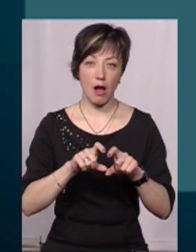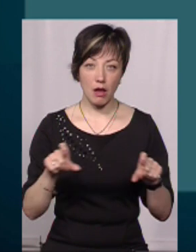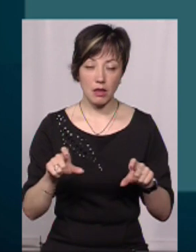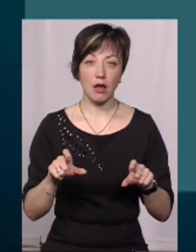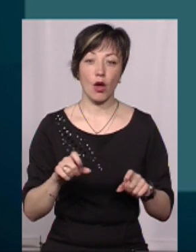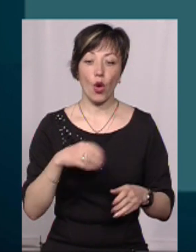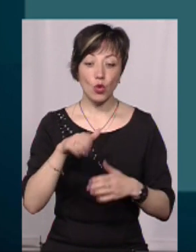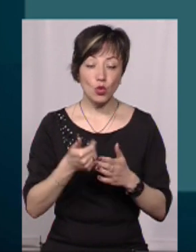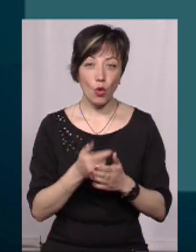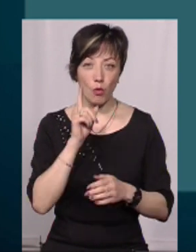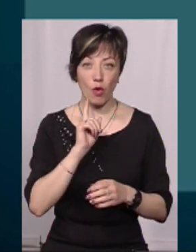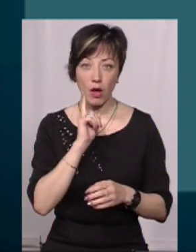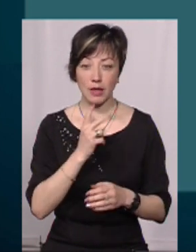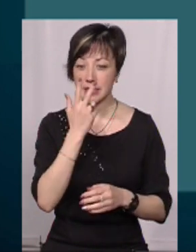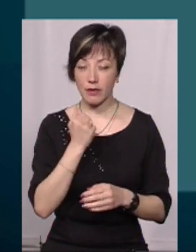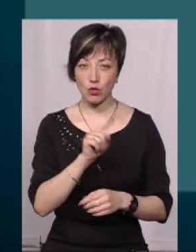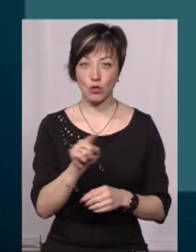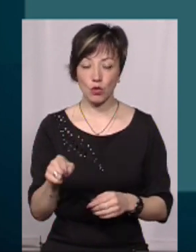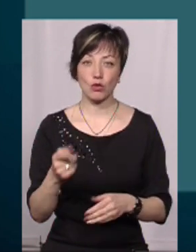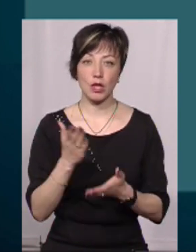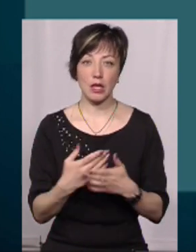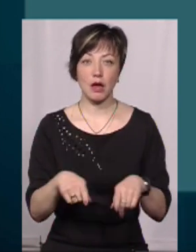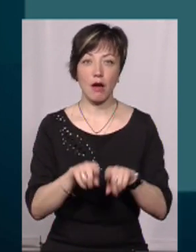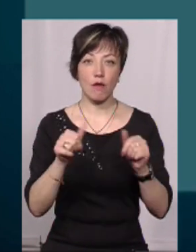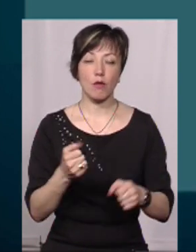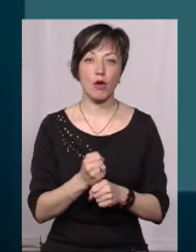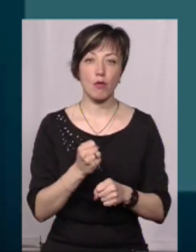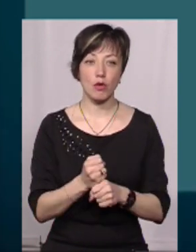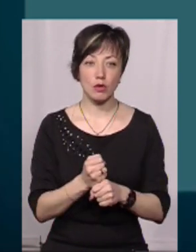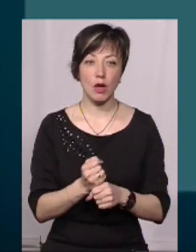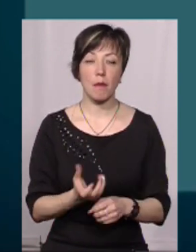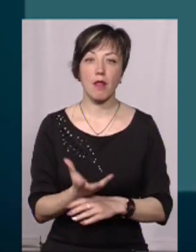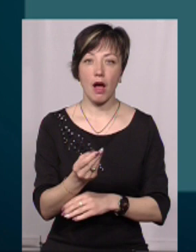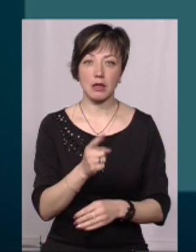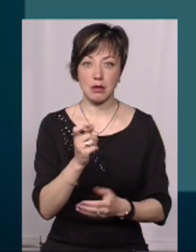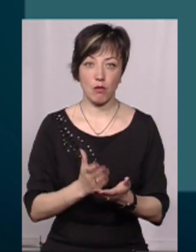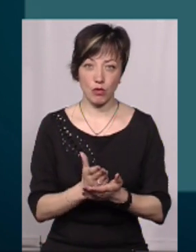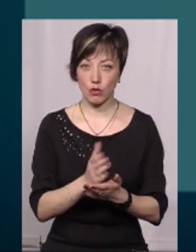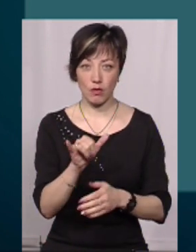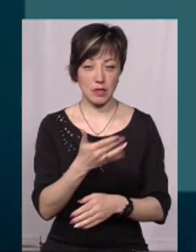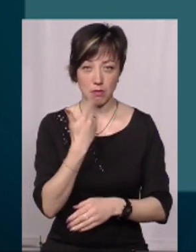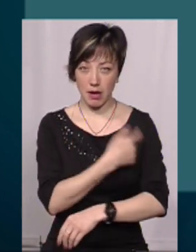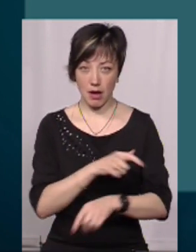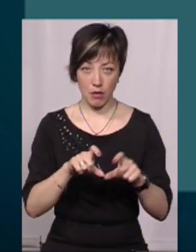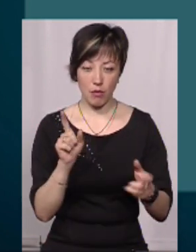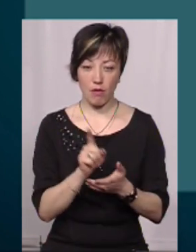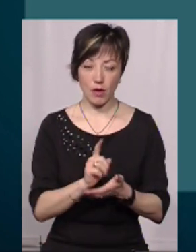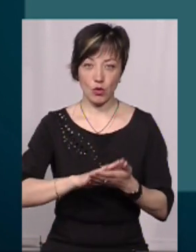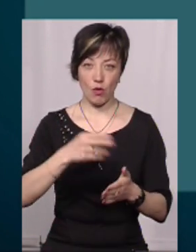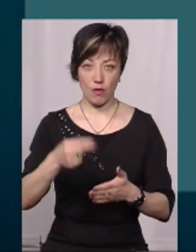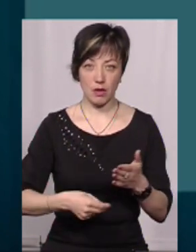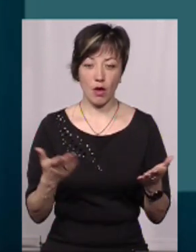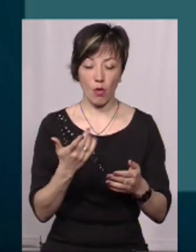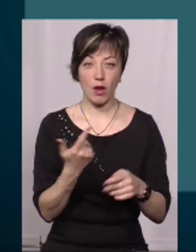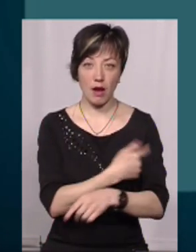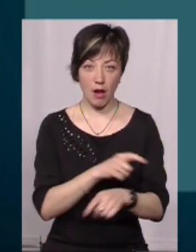До того часу, поки вони не звикнуть до того, що є така форма роботи, плата за послугу, тому що у вас немає лікарні, ви повинні заключати договір з